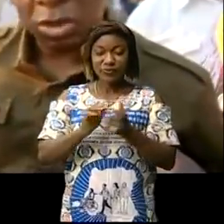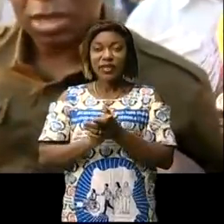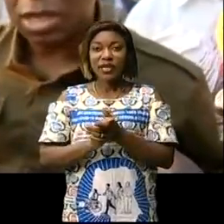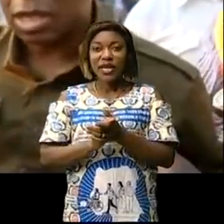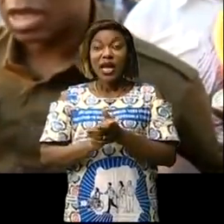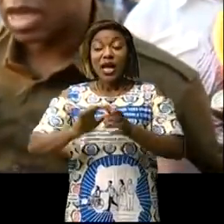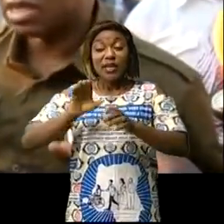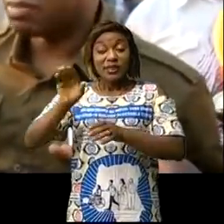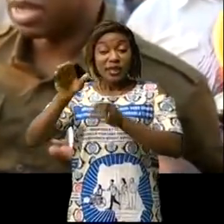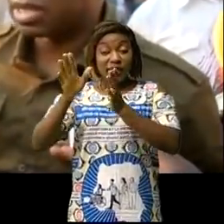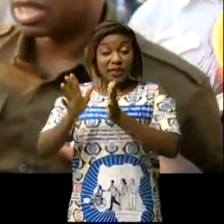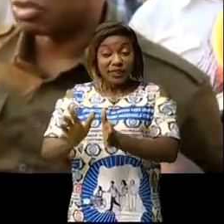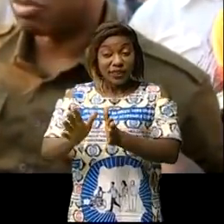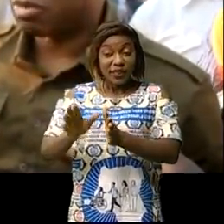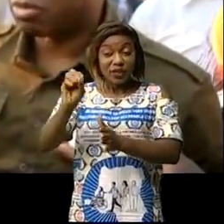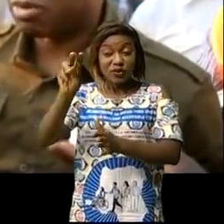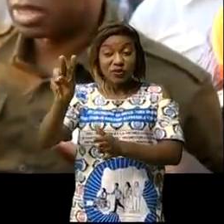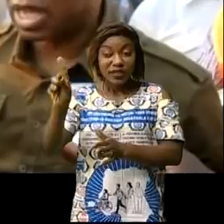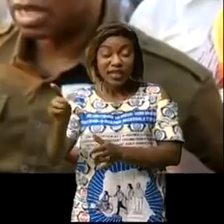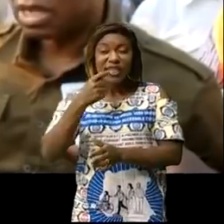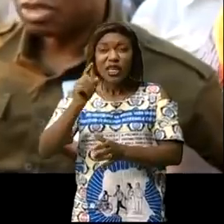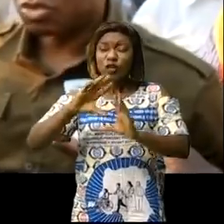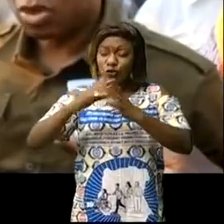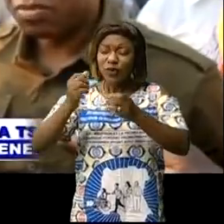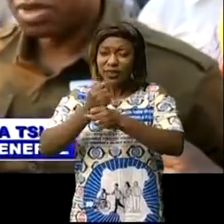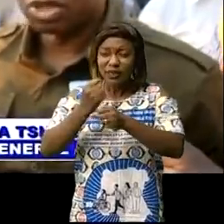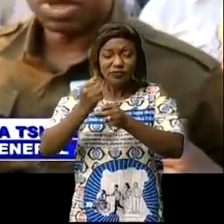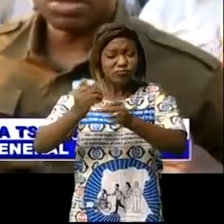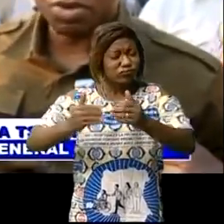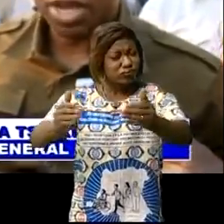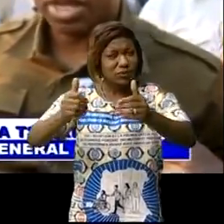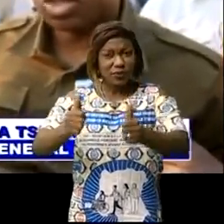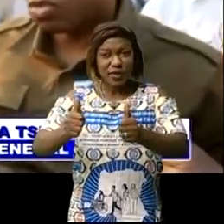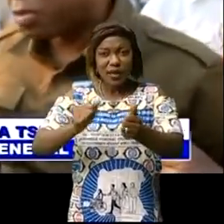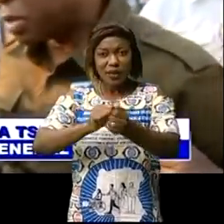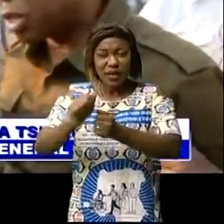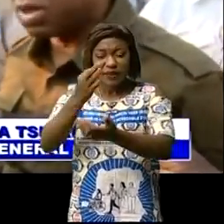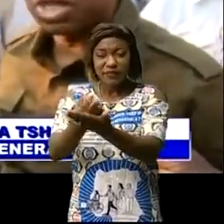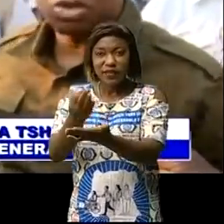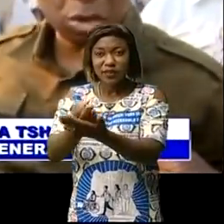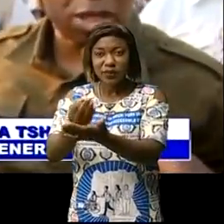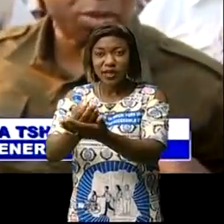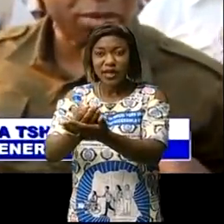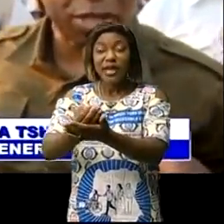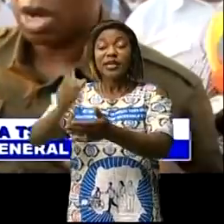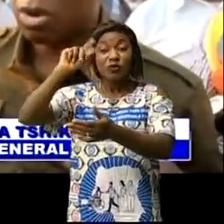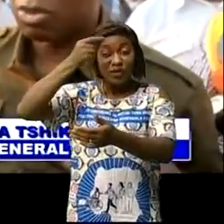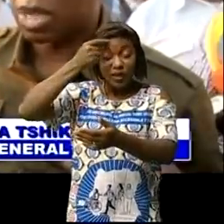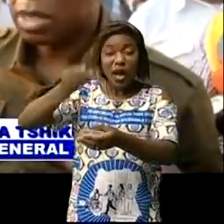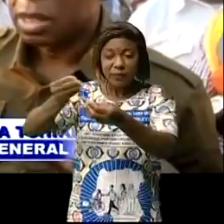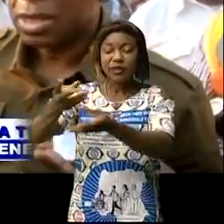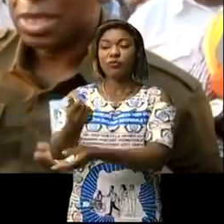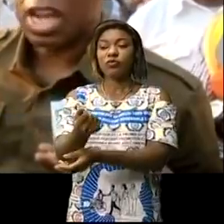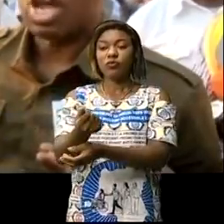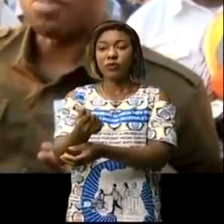qui sont en train d'être réalisés par la direction provinciale sous le financement du faunaire et sous le financement de l'autorité provinciale. Comme vous